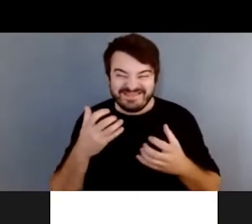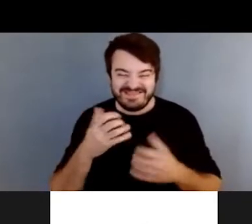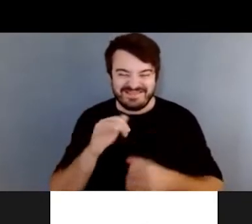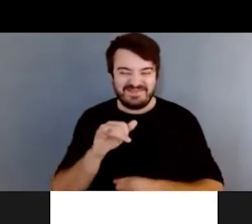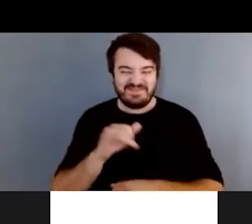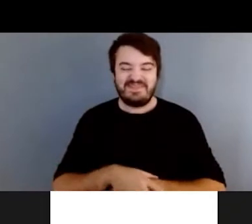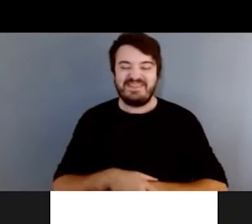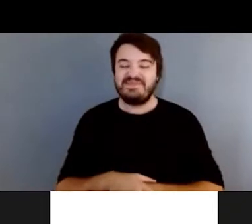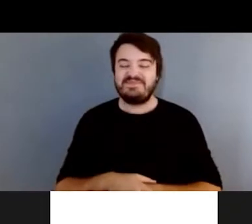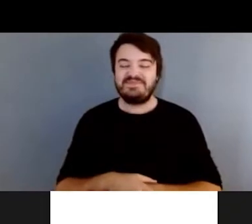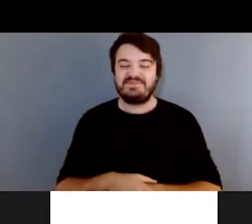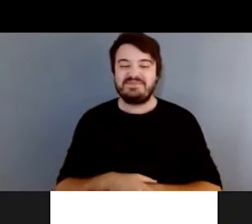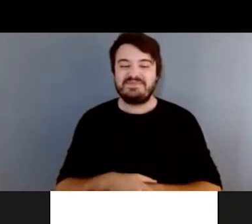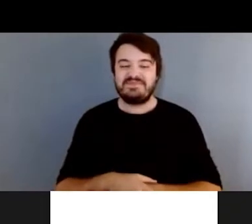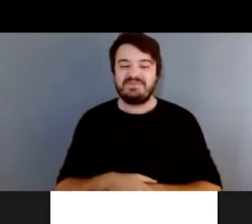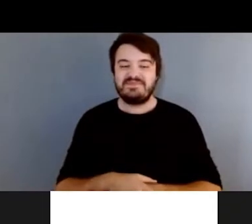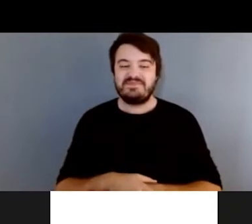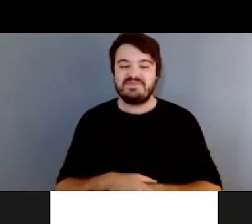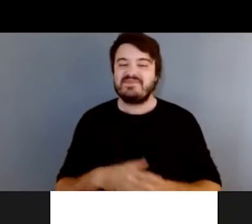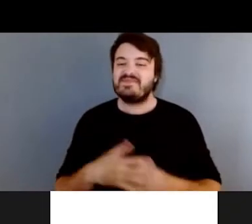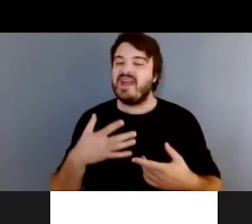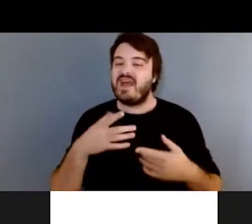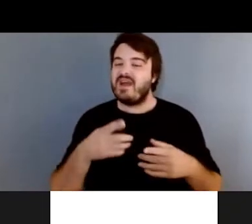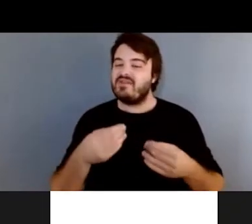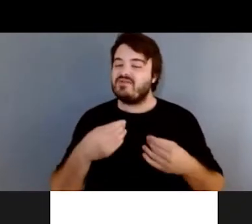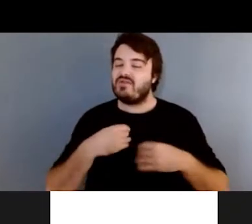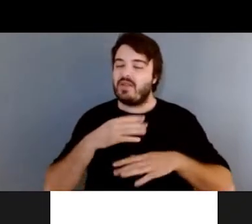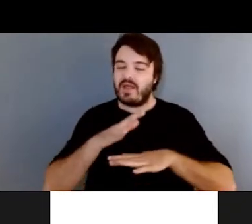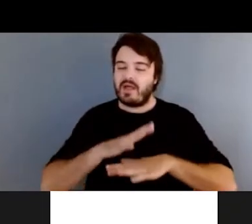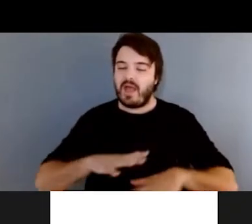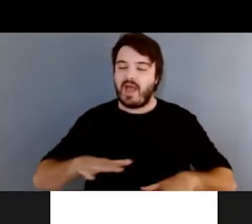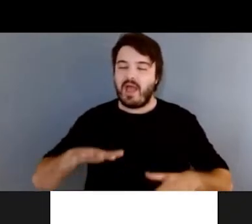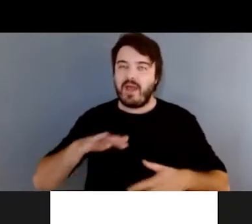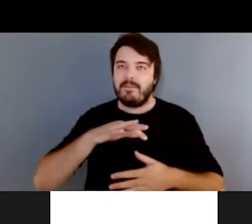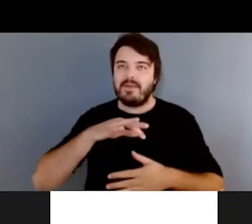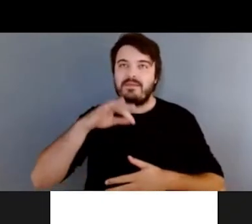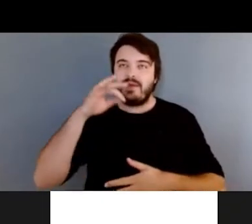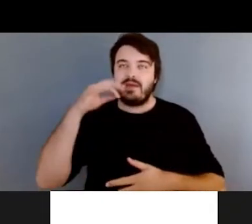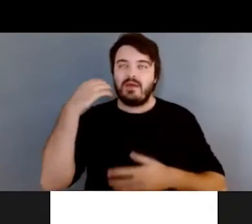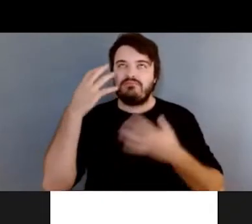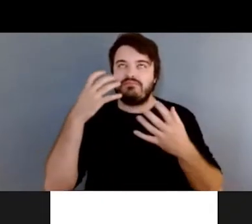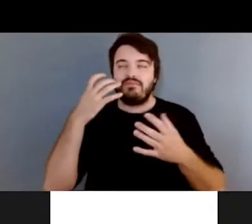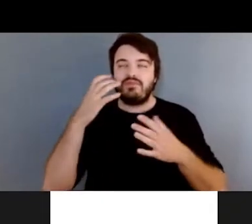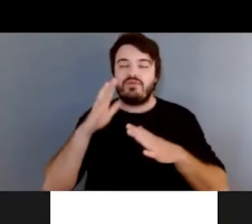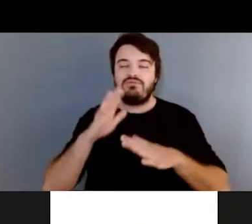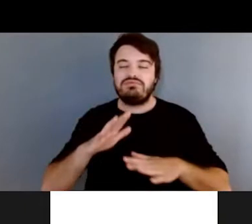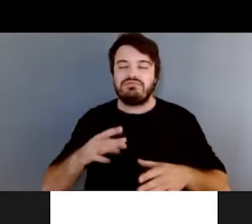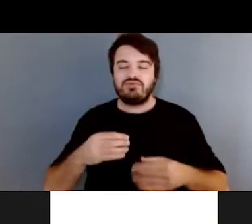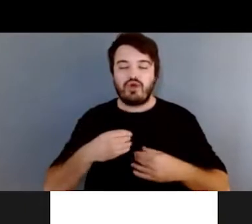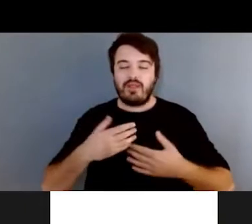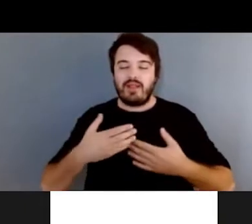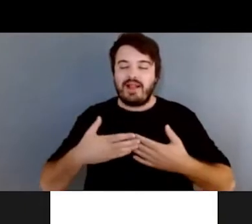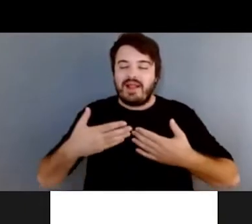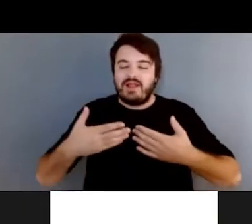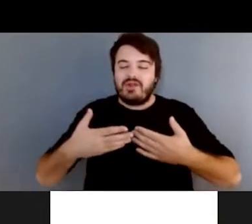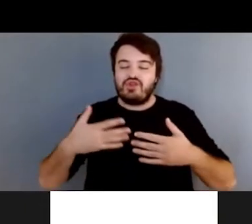Puis, ça calme l'esprit, ça amène comme une légèreté.